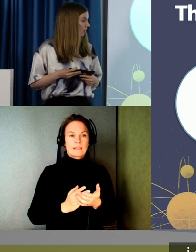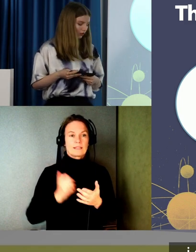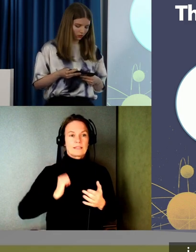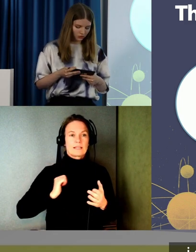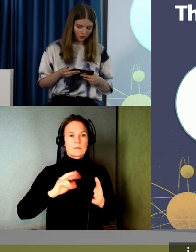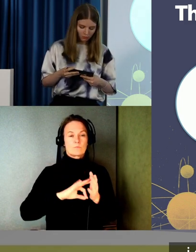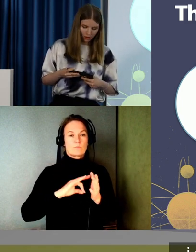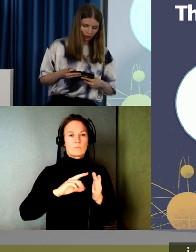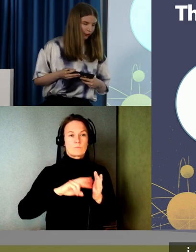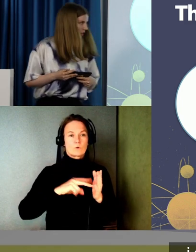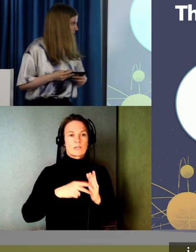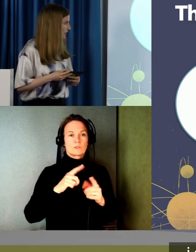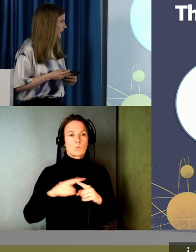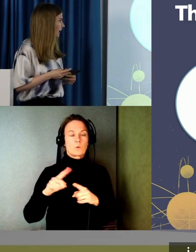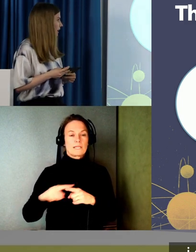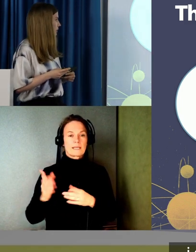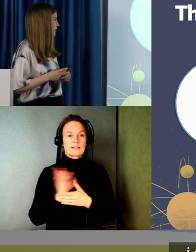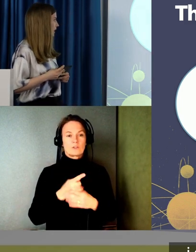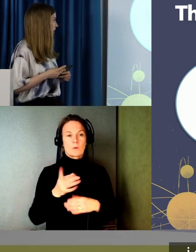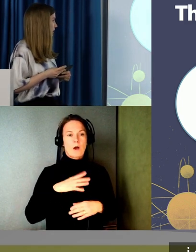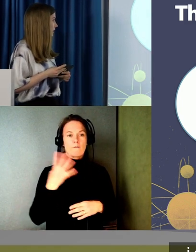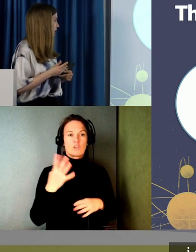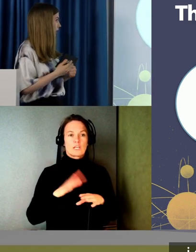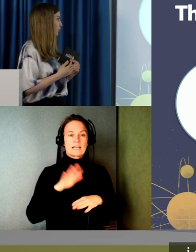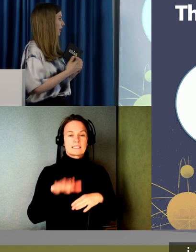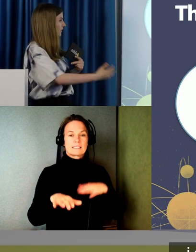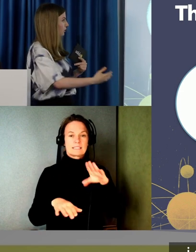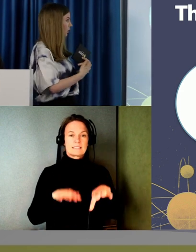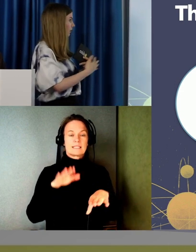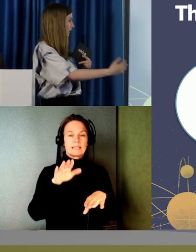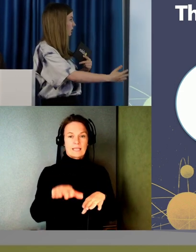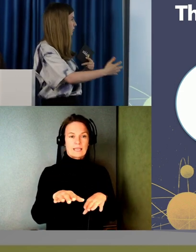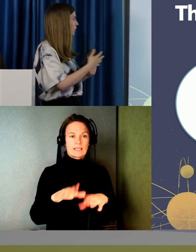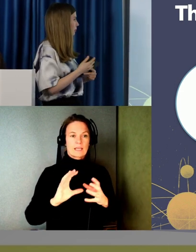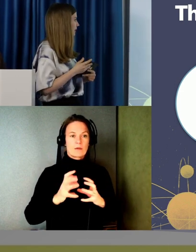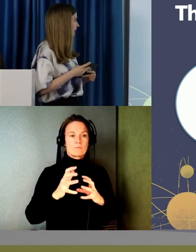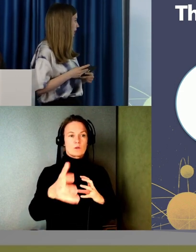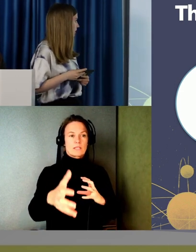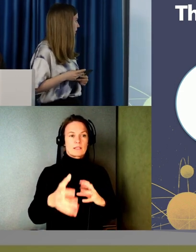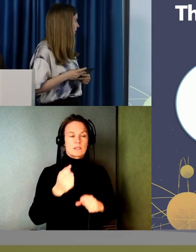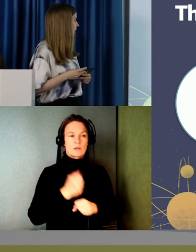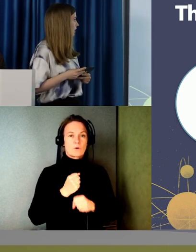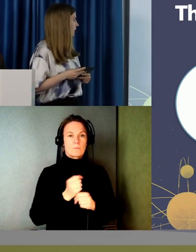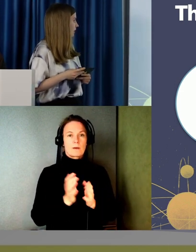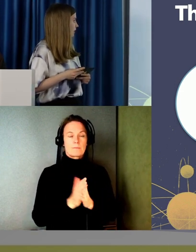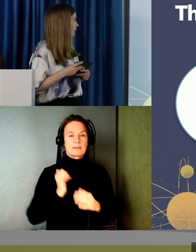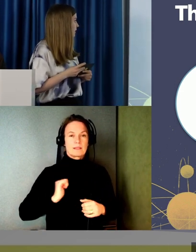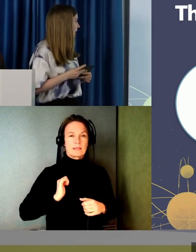Och de har fyra steg kan man säga i den här processen av att jobba med tillgänglighet.